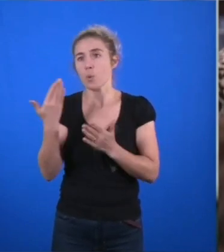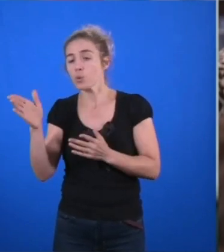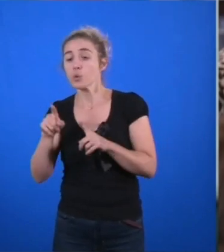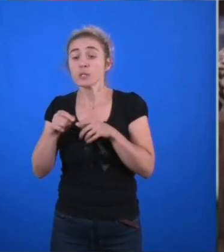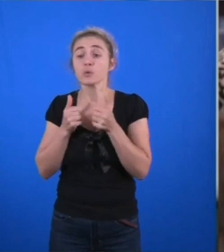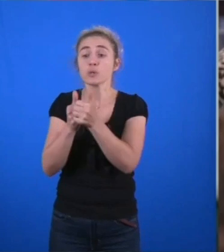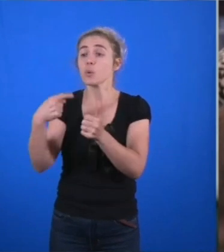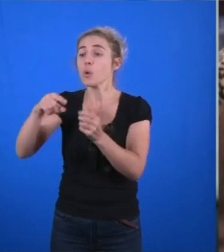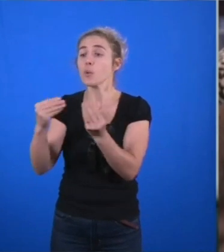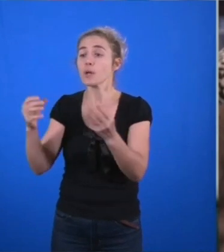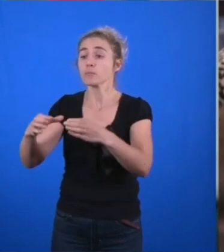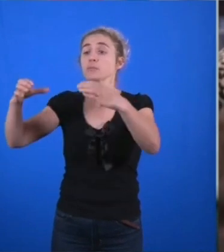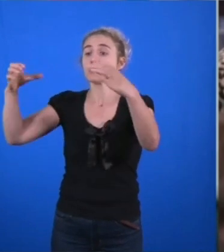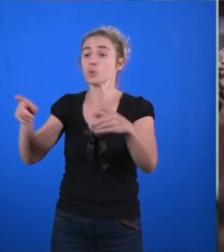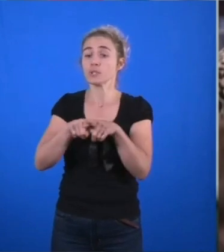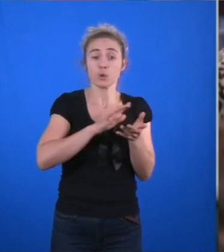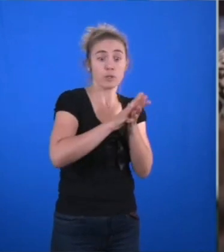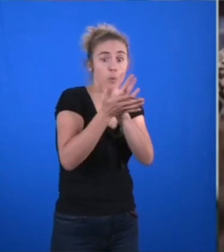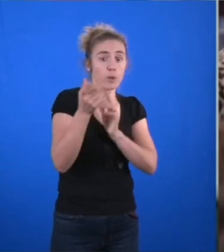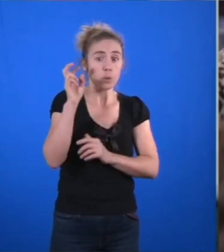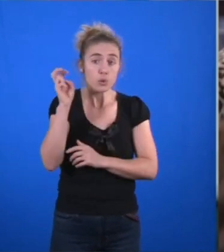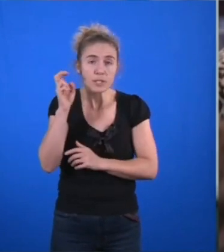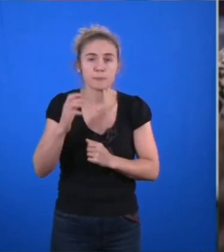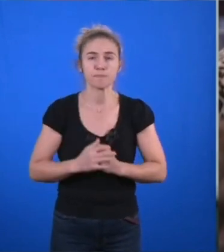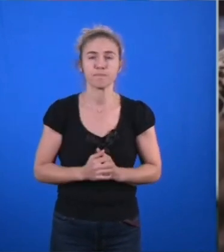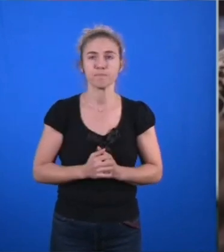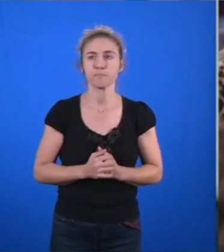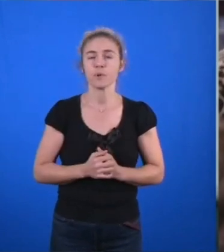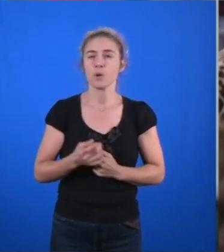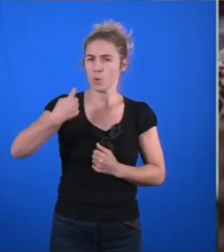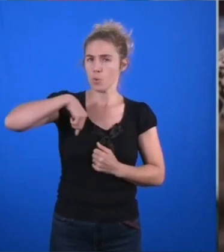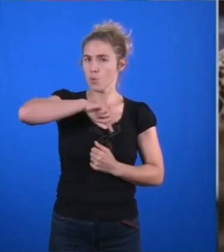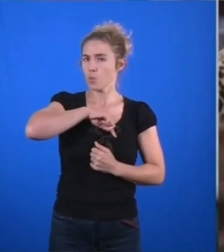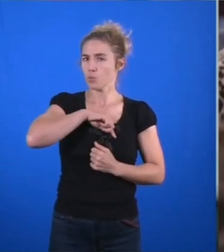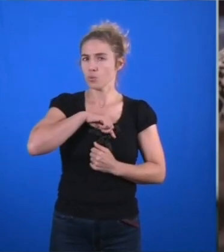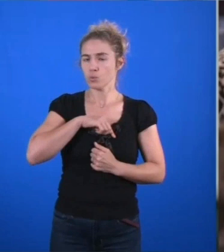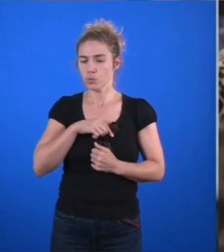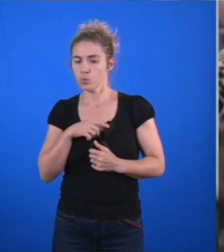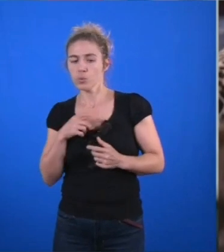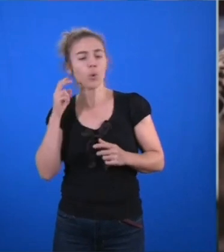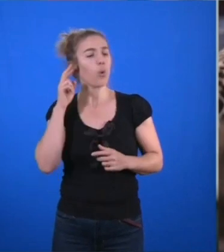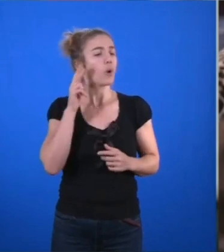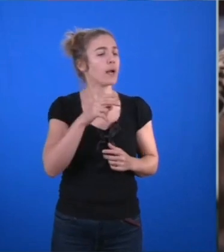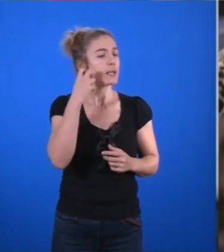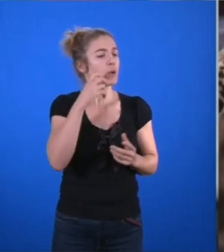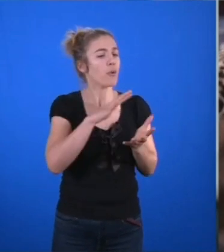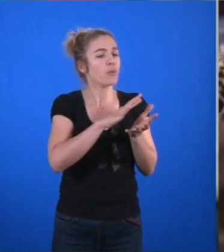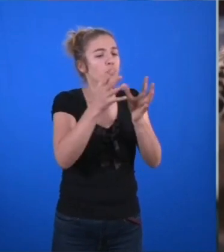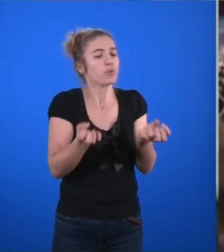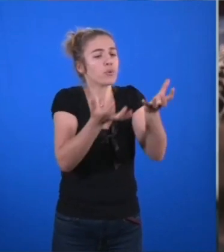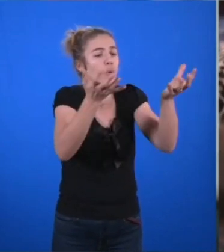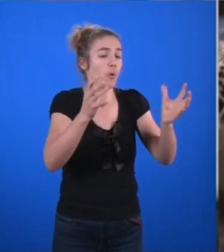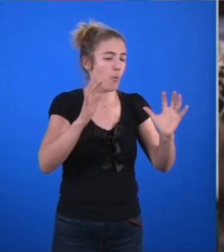et de transition écologique. Dans le cadre de notre attention renouvelée quant au développement du transport ferré, nous soutenons et